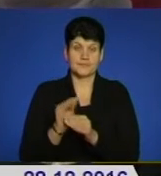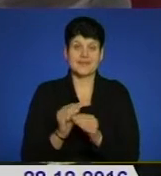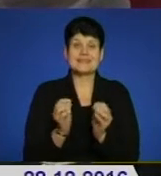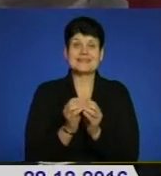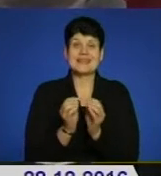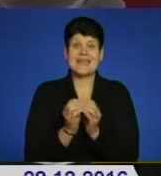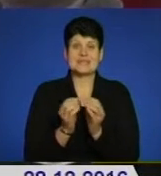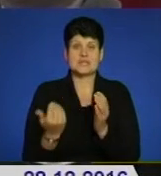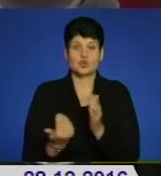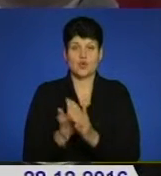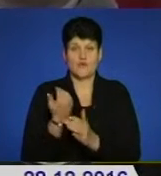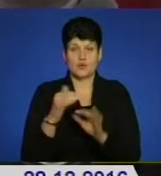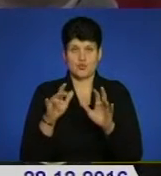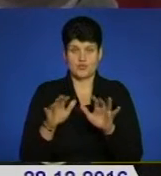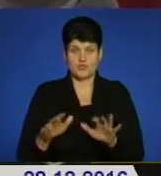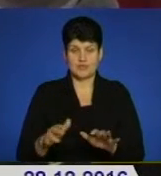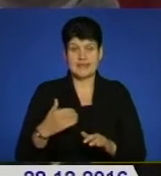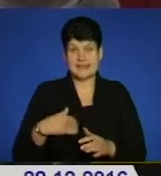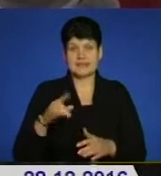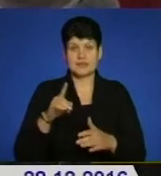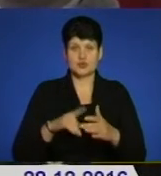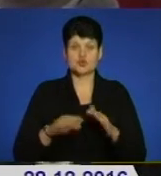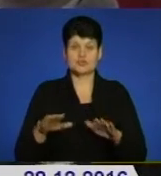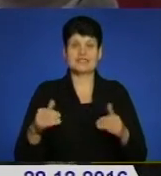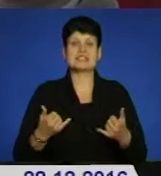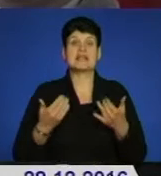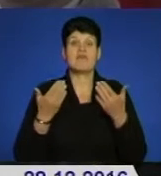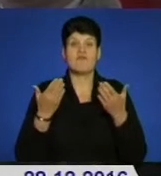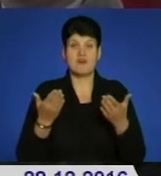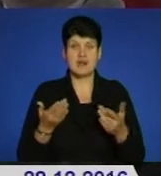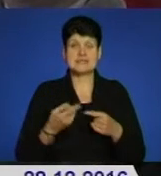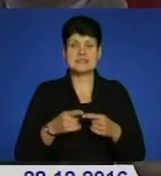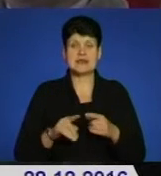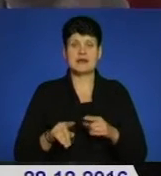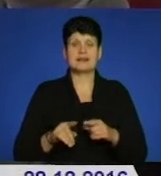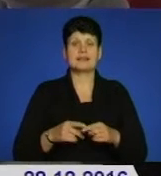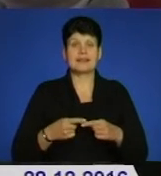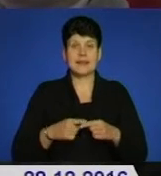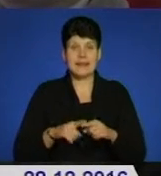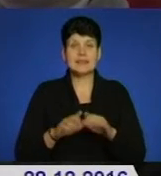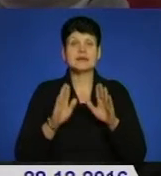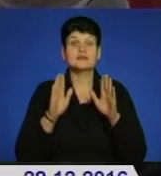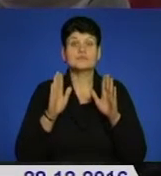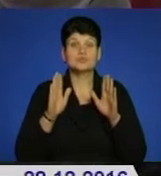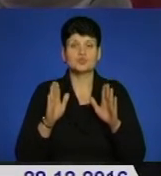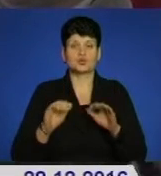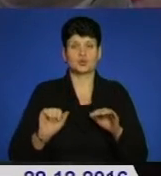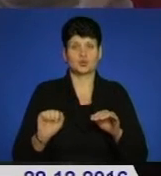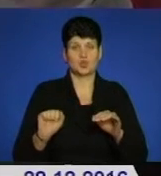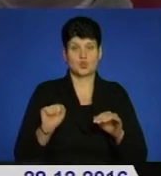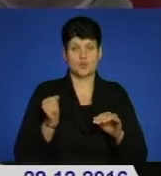нових комп'ютерів. я сподіваюся, що для вас ця техніка стане другом.